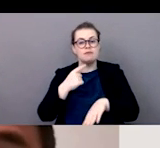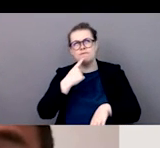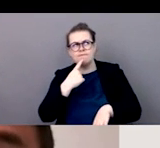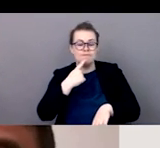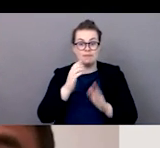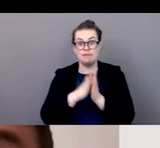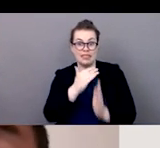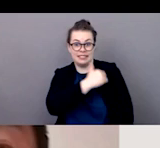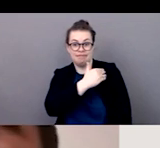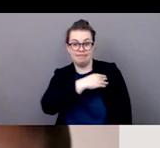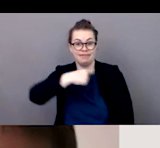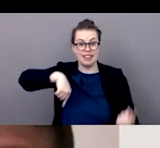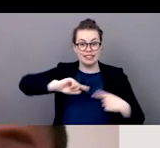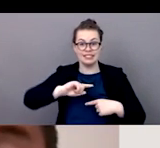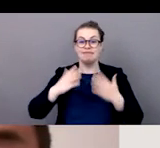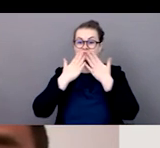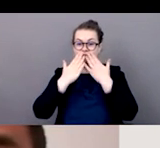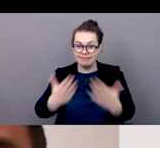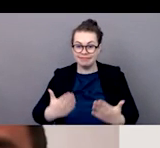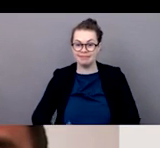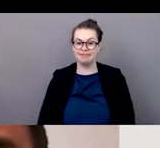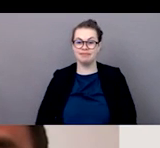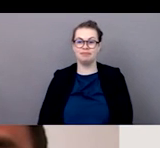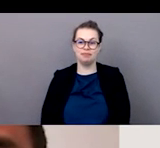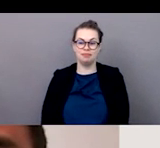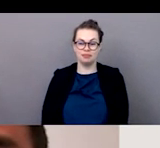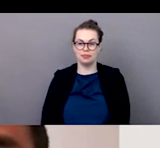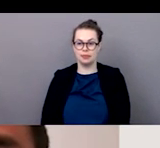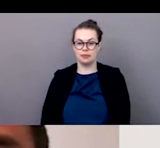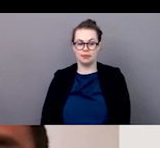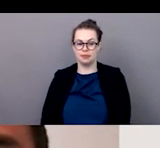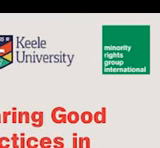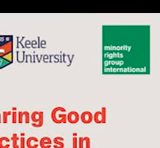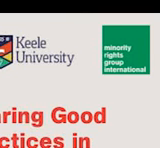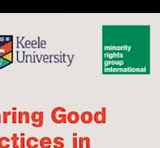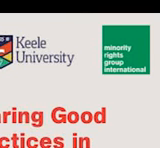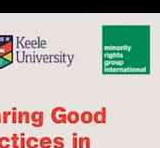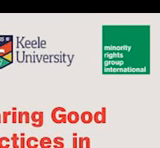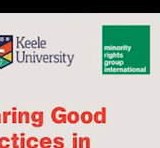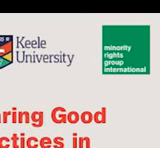si vous avez d'autres commentaires ou d'autres questions encore une fois merci beaucoup pour votre disponibilité et enfin